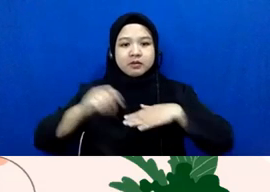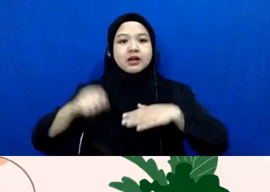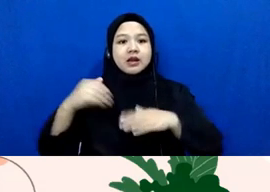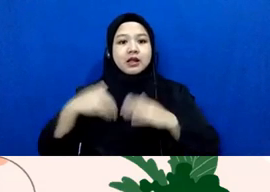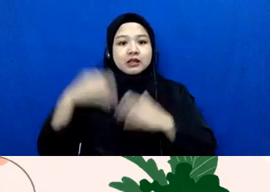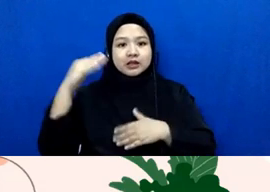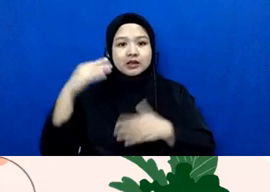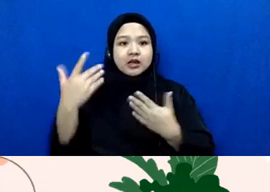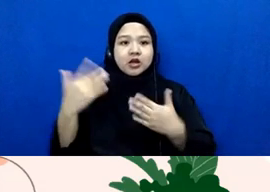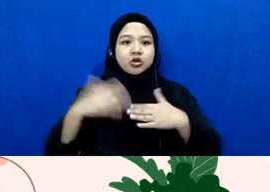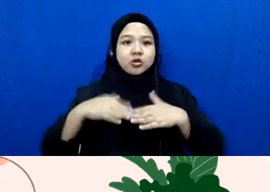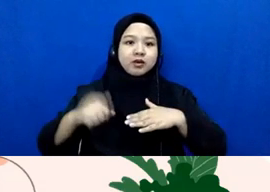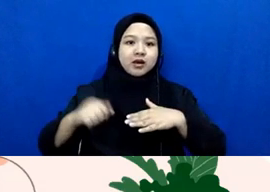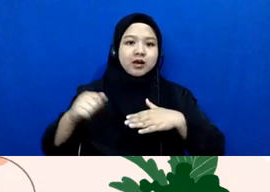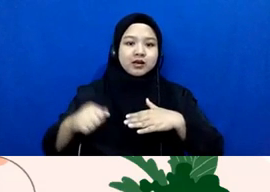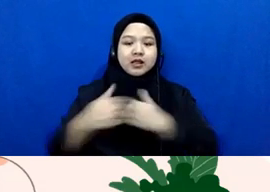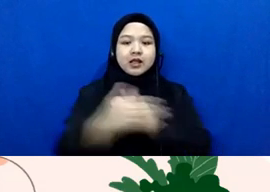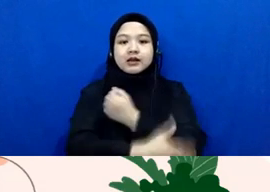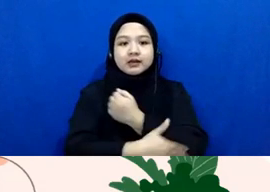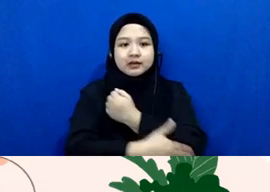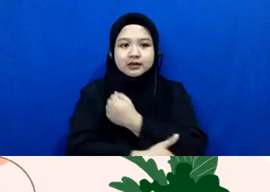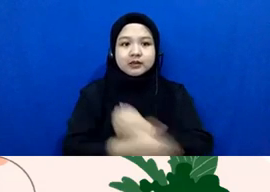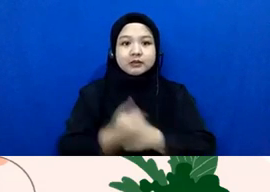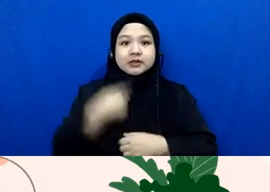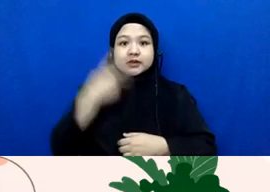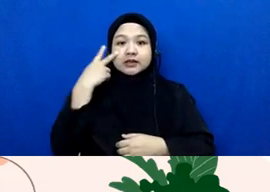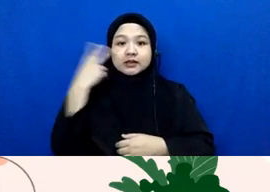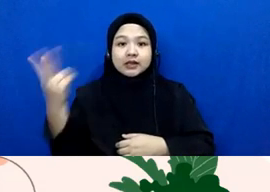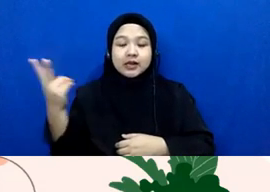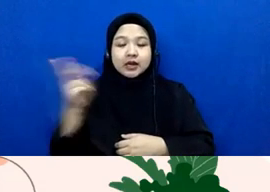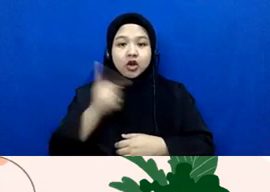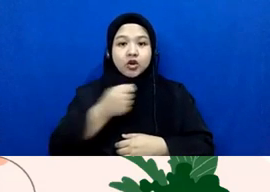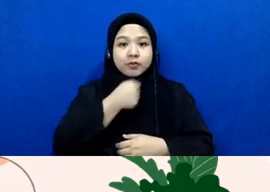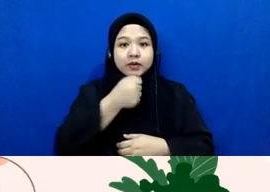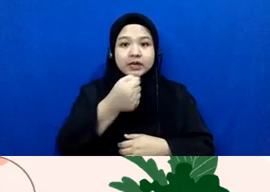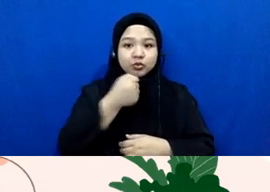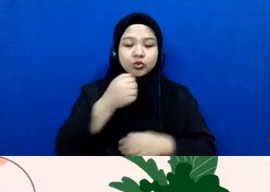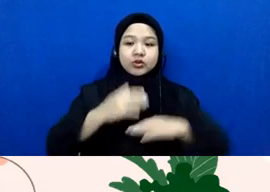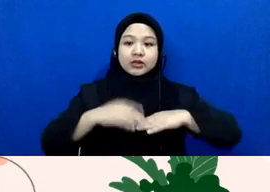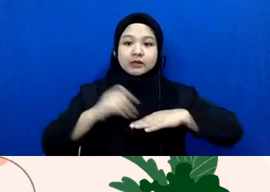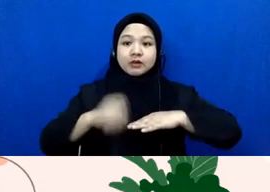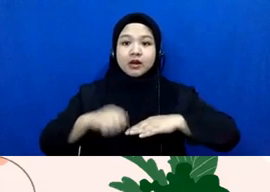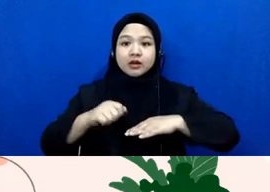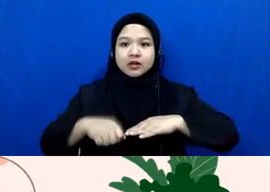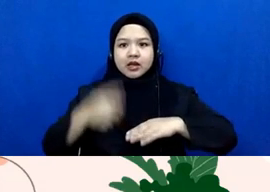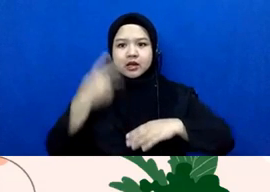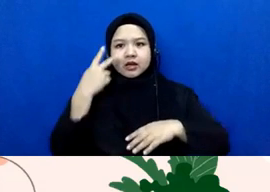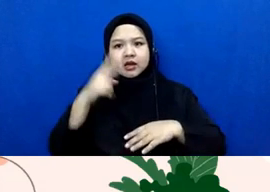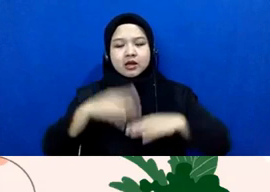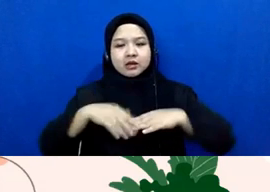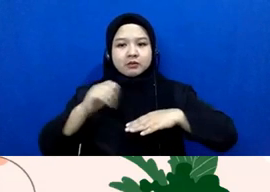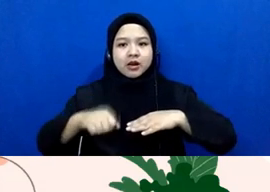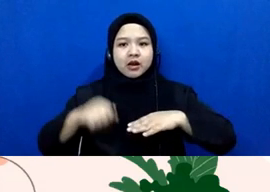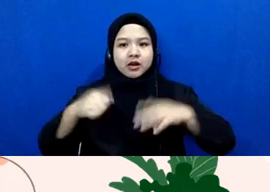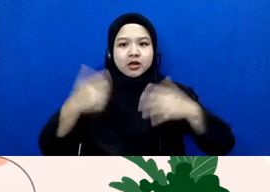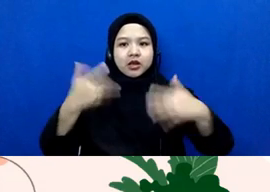jadi teman-teman bisa sambil ngecek tuh ketika teman-teman meliput di pengadilan pengadilannya udah memenuhi belum